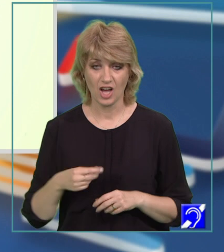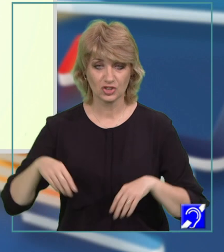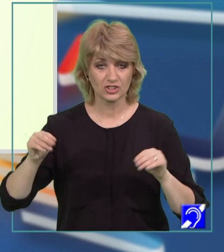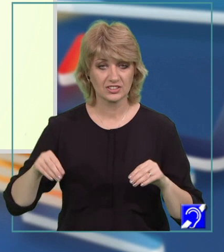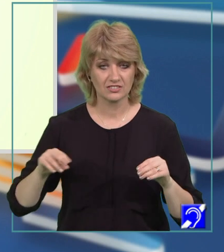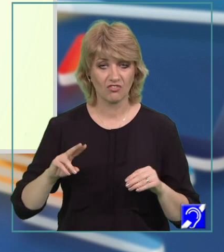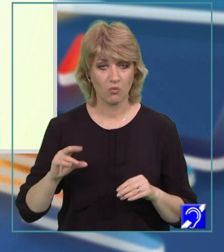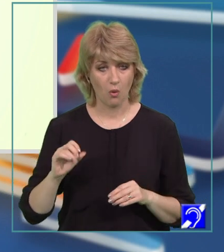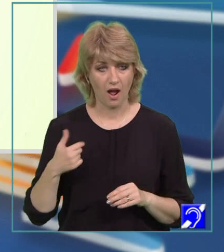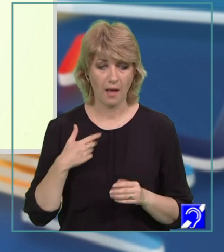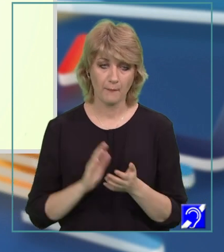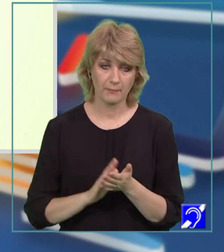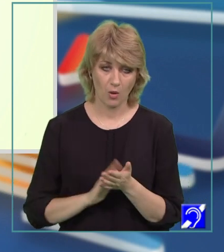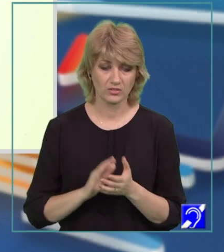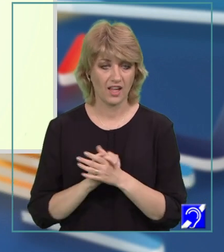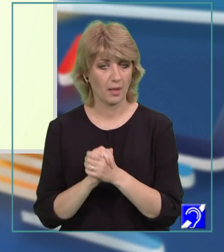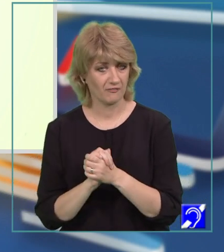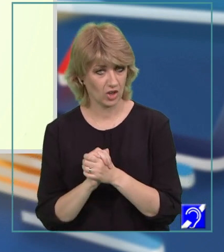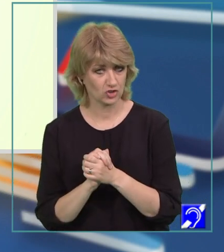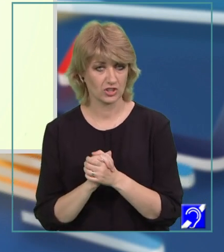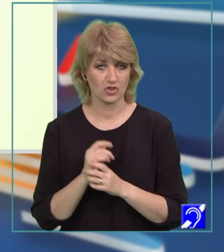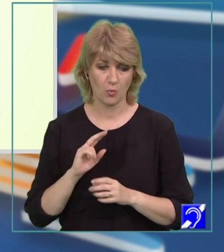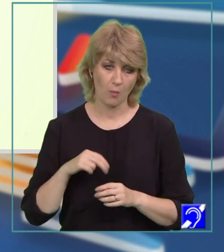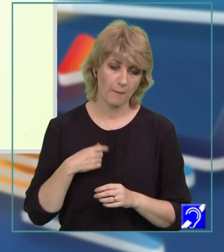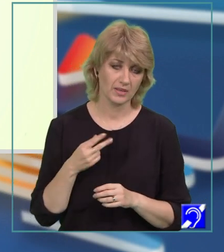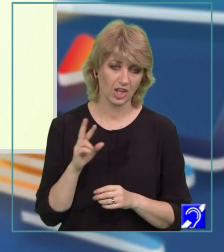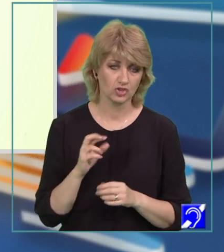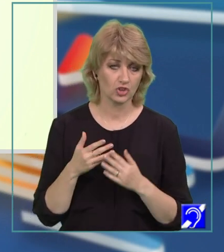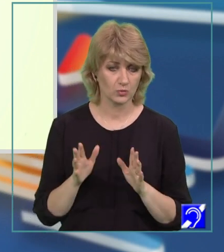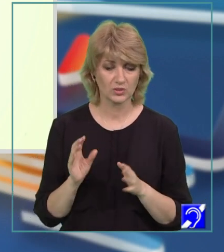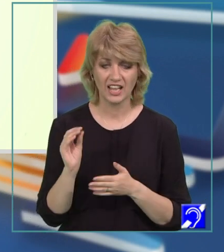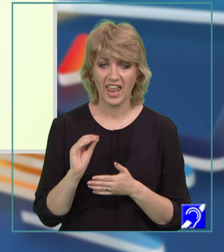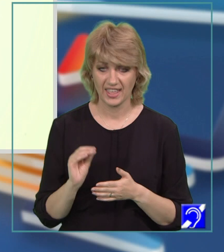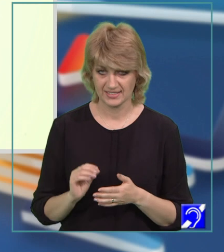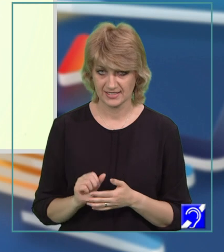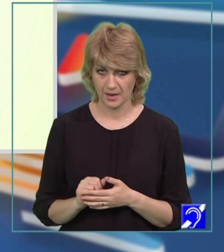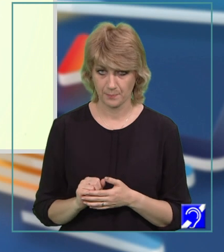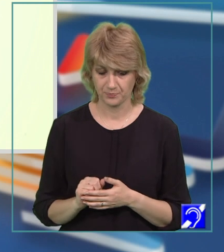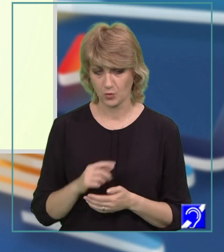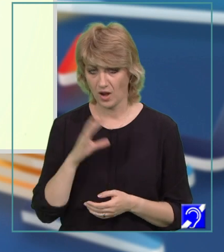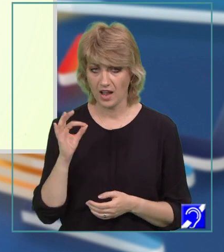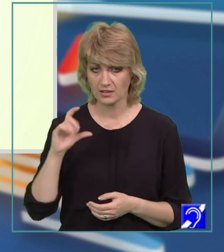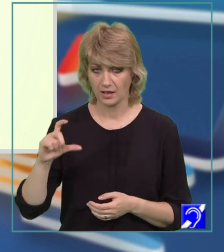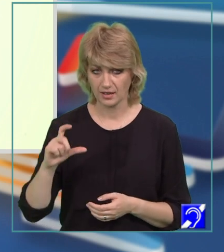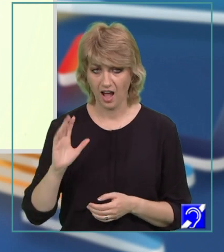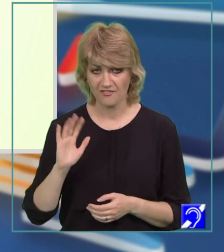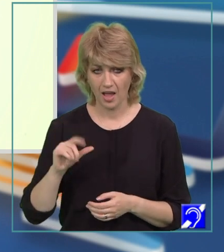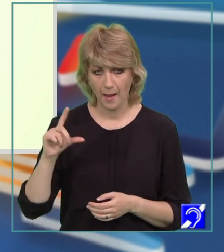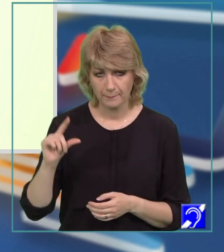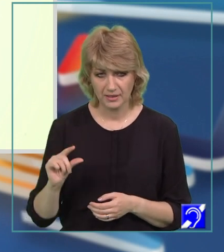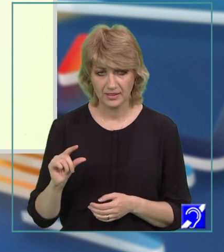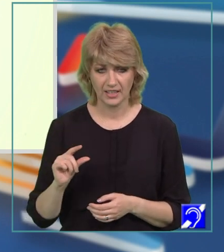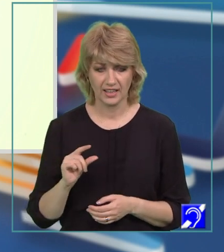am aplaudat, am felicitat, apoi am reînceput lecția. Un alt paragraf important avea în miniatură